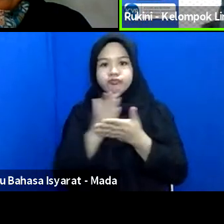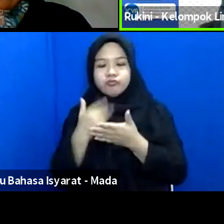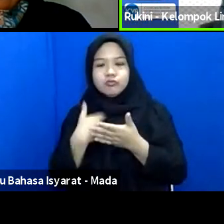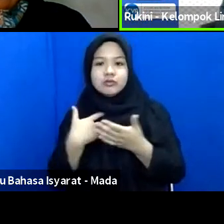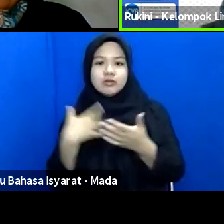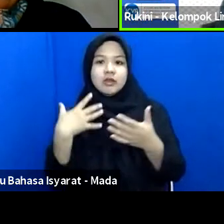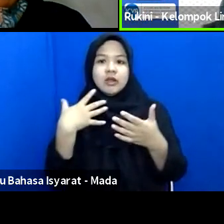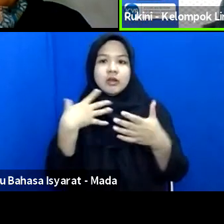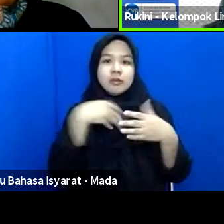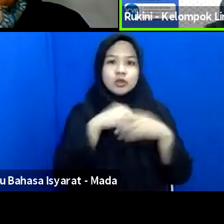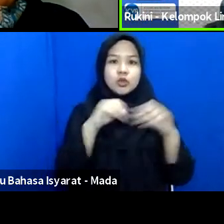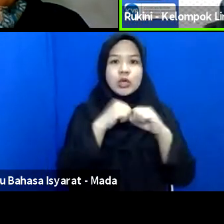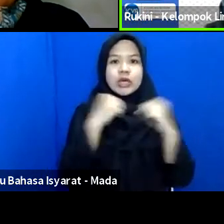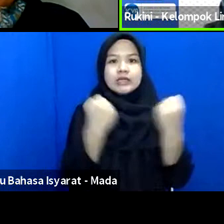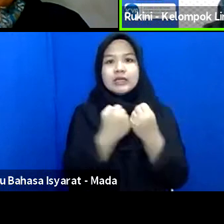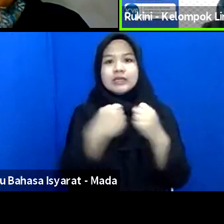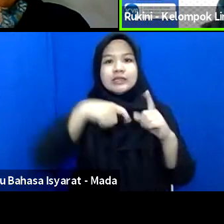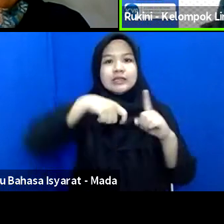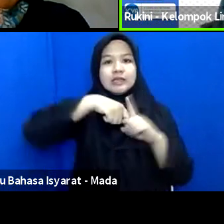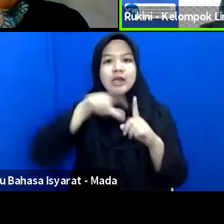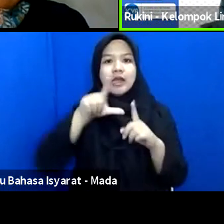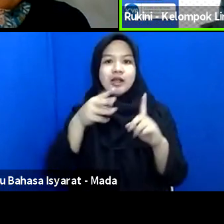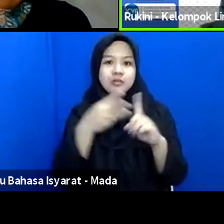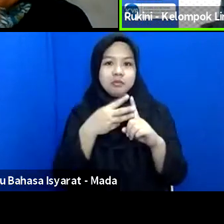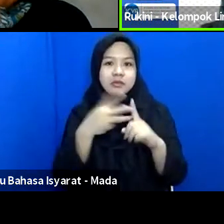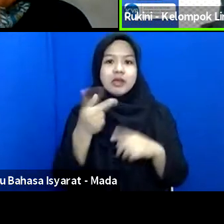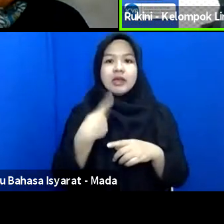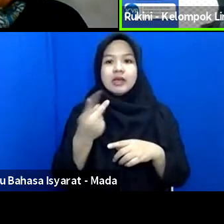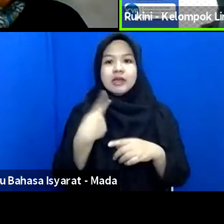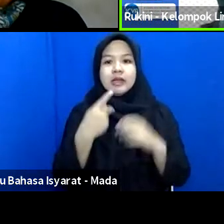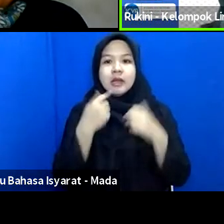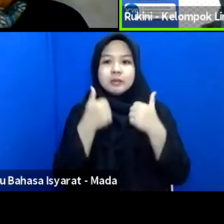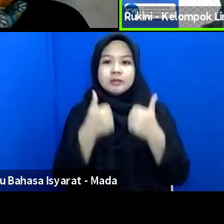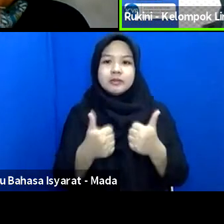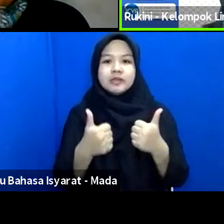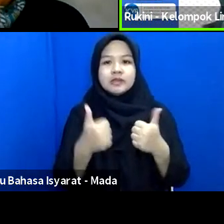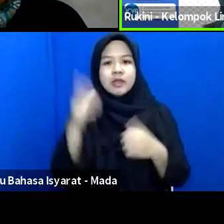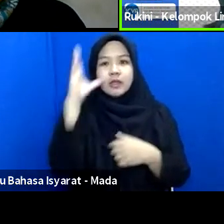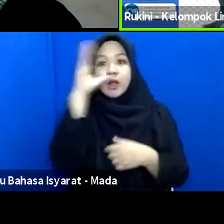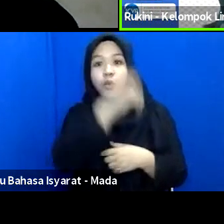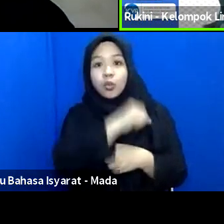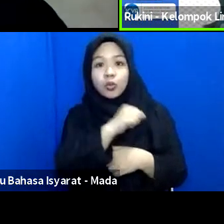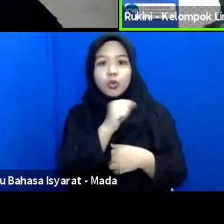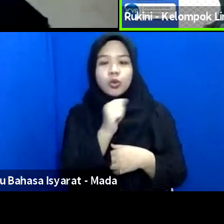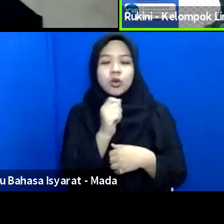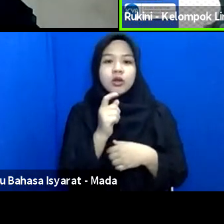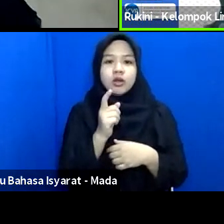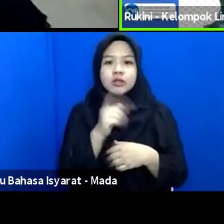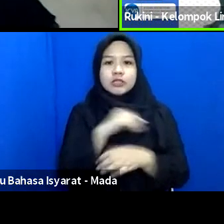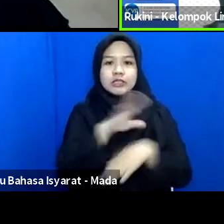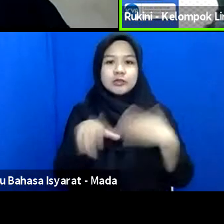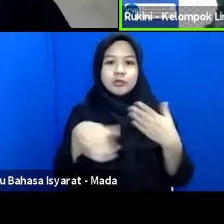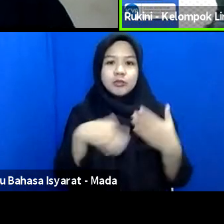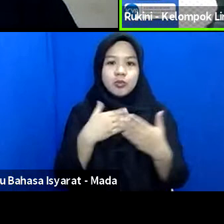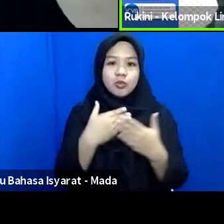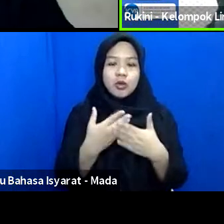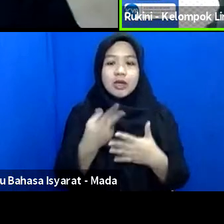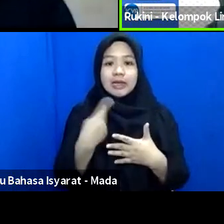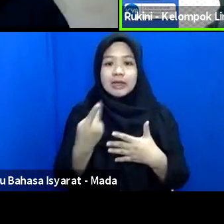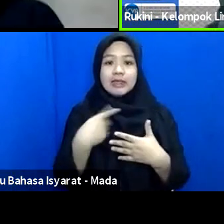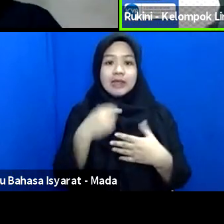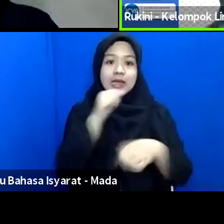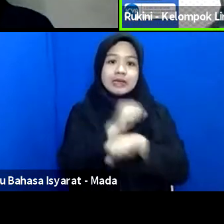organisasi KLG ini kita bisa mengetahui bahwa semua apa yang kita